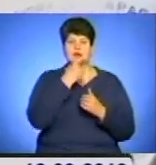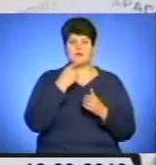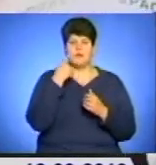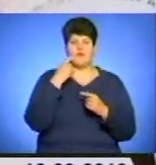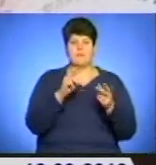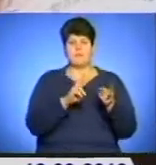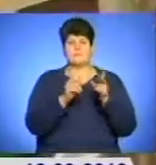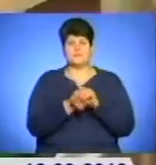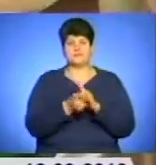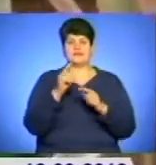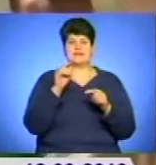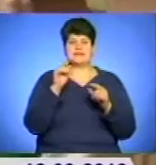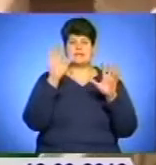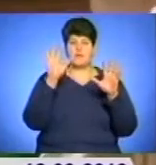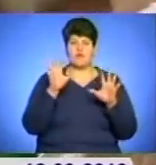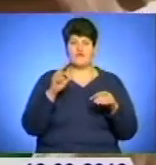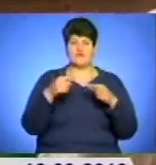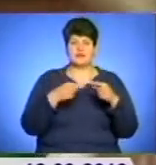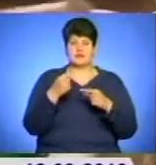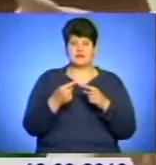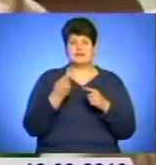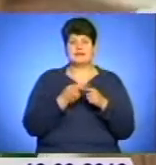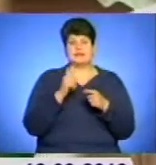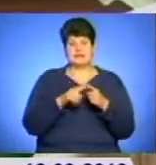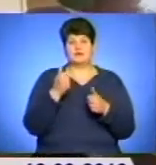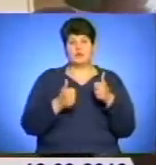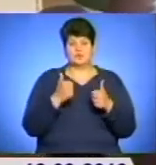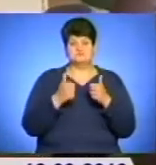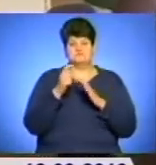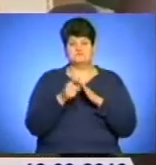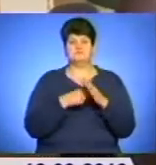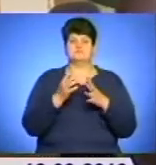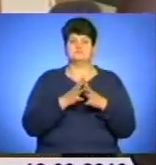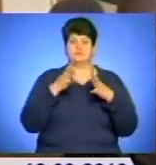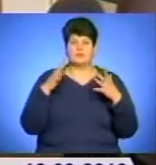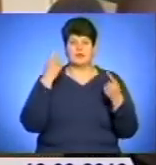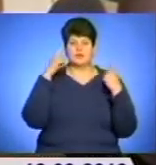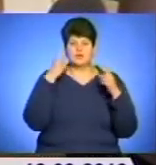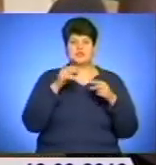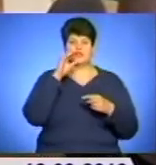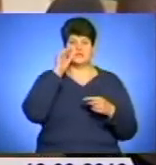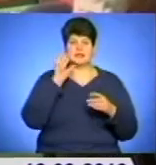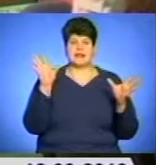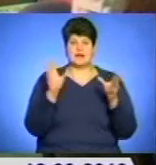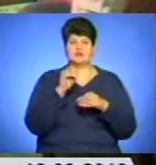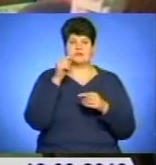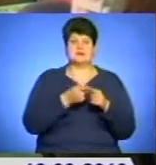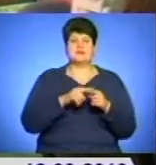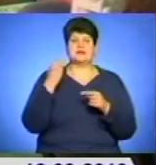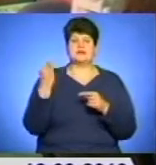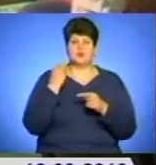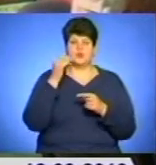повід. Подібні конкурси допомагають дітям краще пізнавати творчість Шевченка. А разом з цим і історію України,